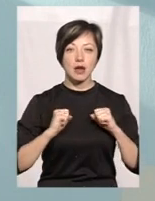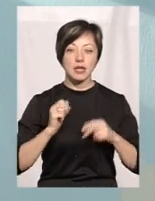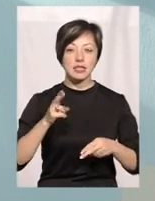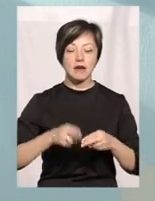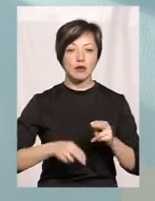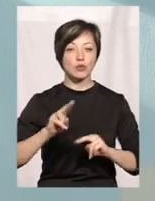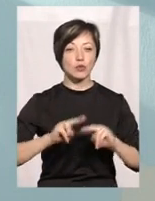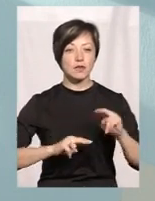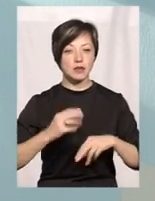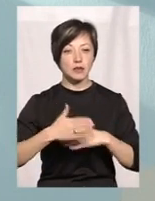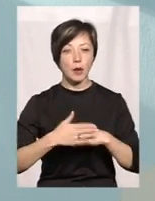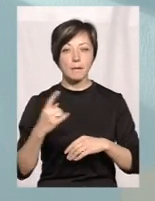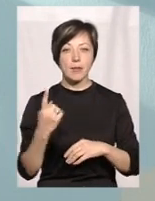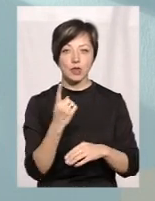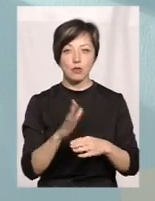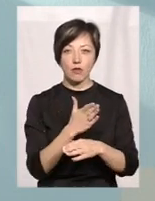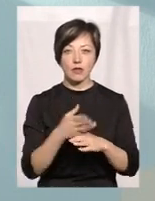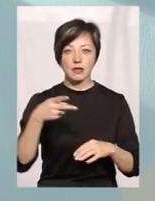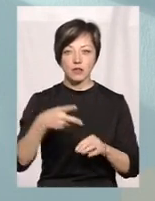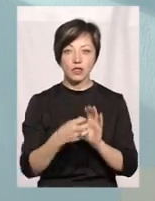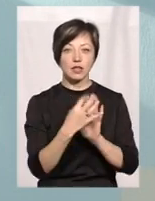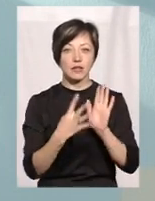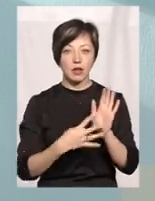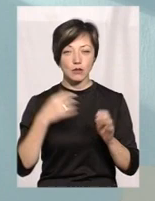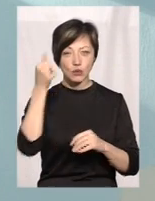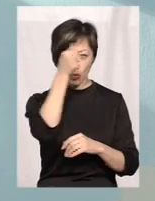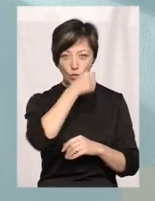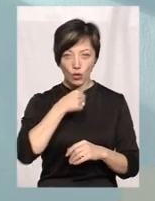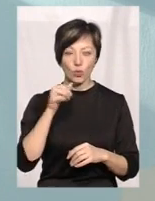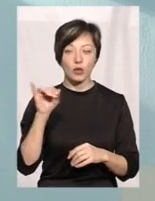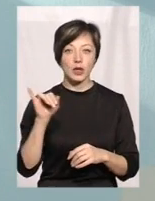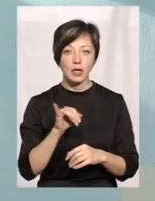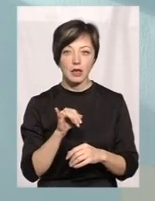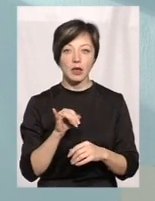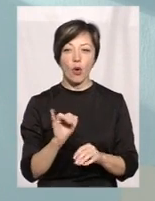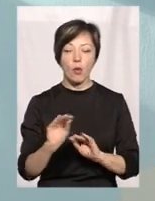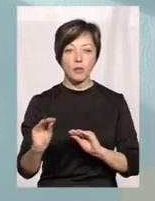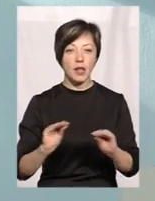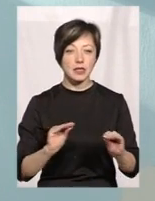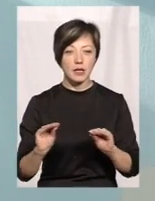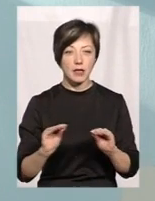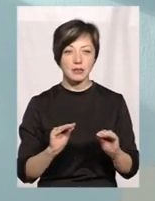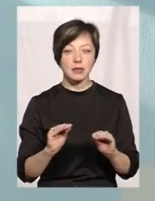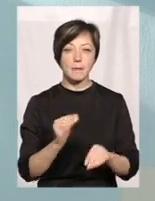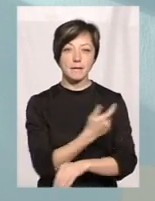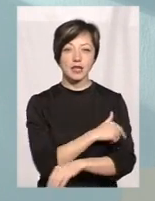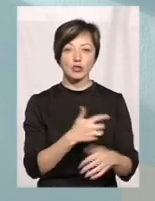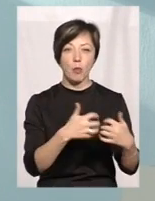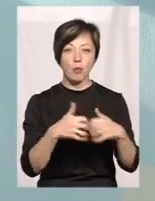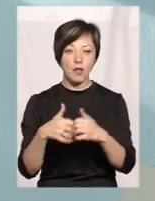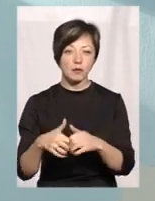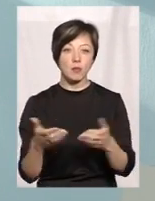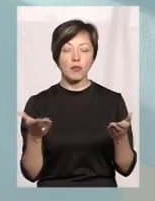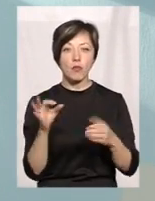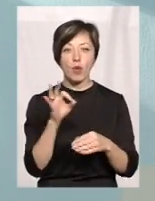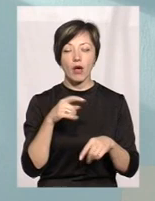будівництво десь в першій половині 2019 року і обладнати тим медичним обладнанням, про яке ми